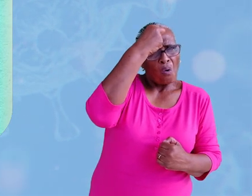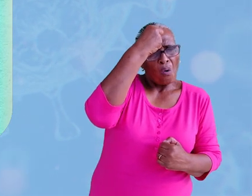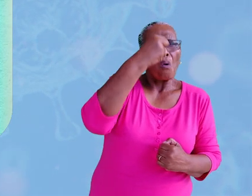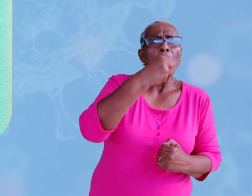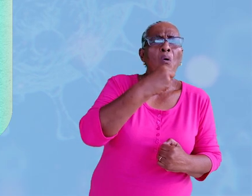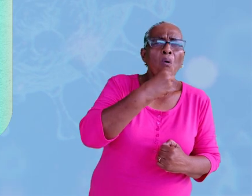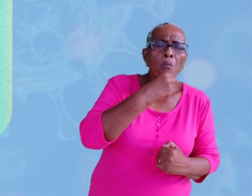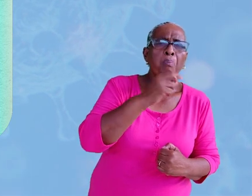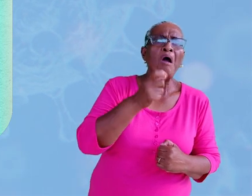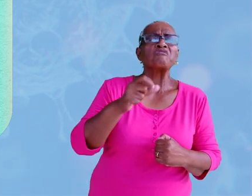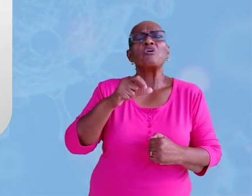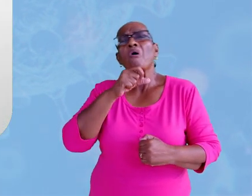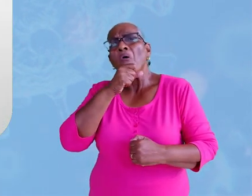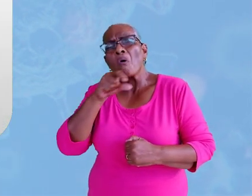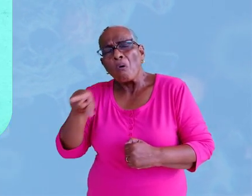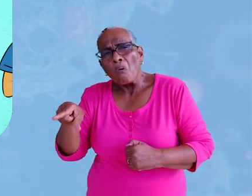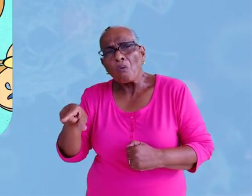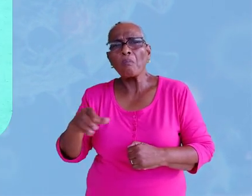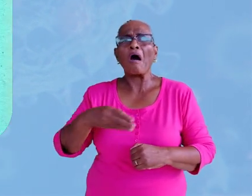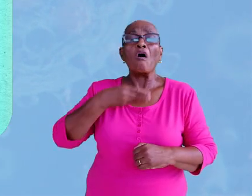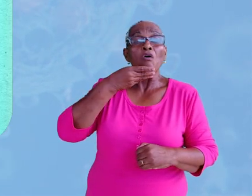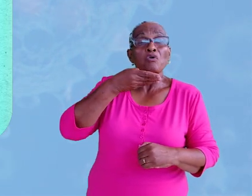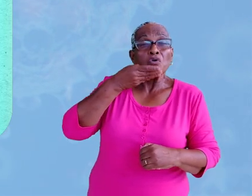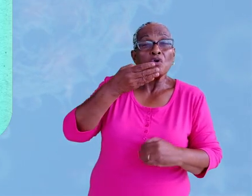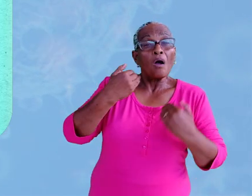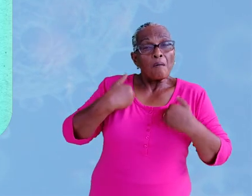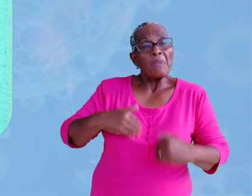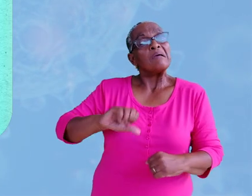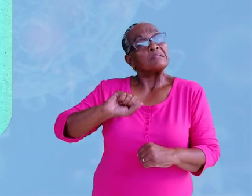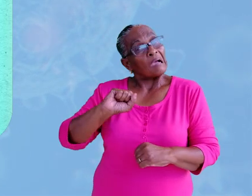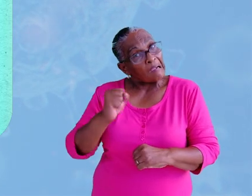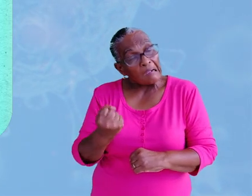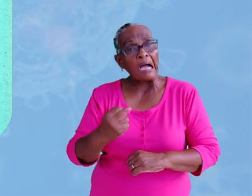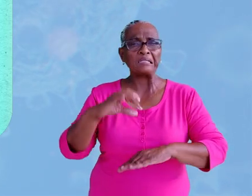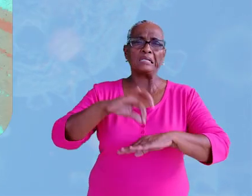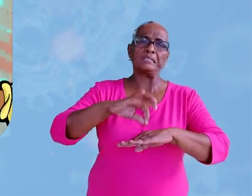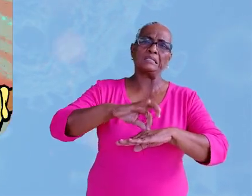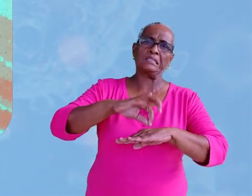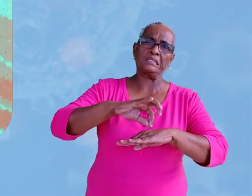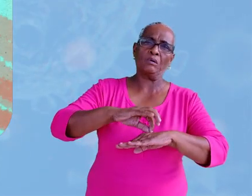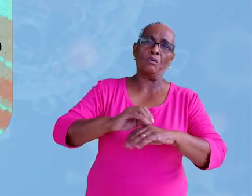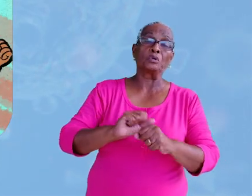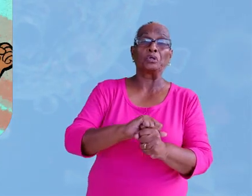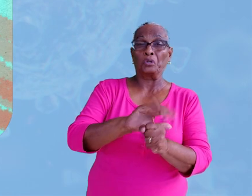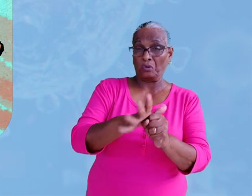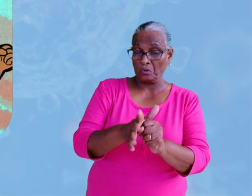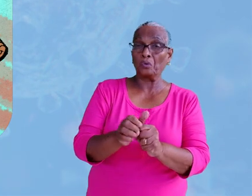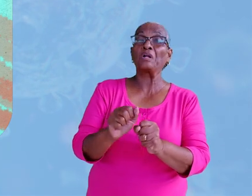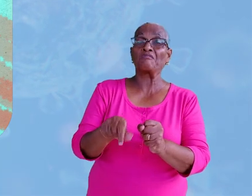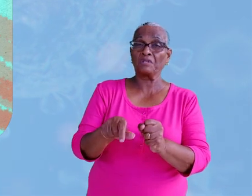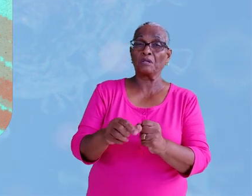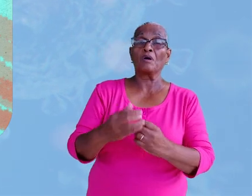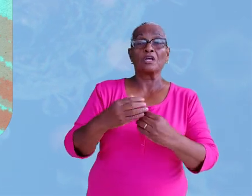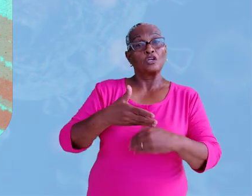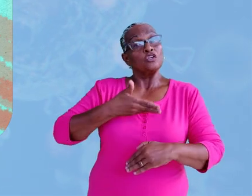maar ook jonge mensen kunnen erg ziek worden door het coronavirus. Je moet gezond zijn. Je moet je weerstand